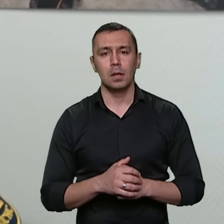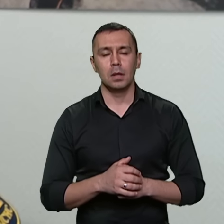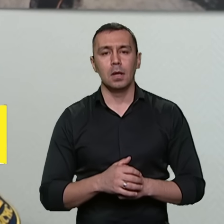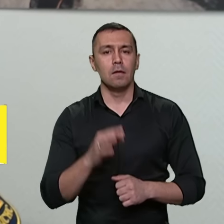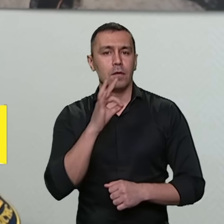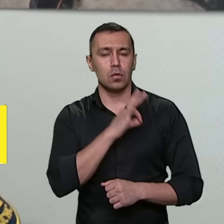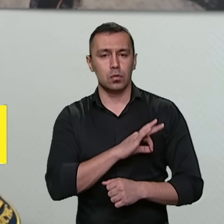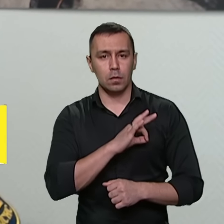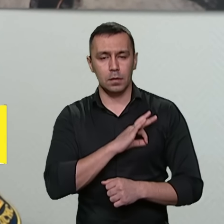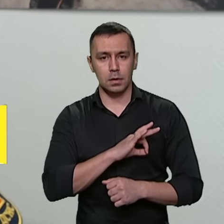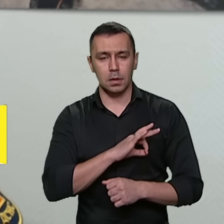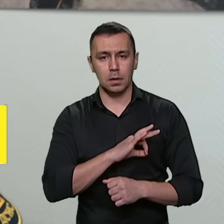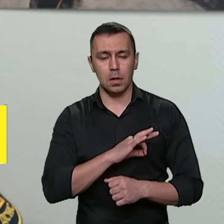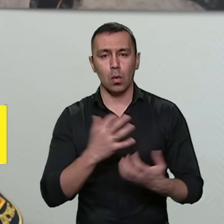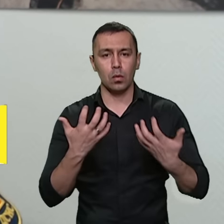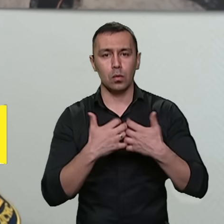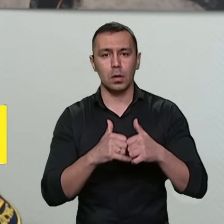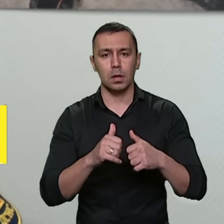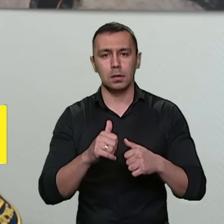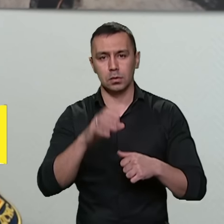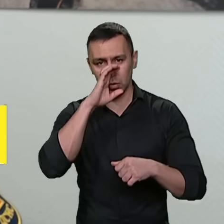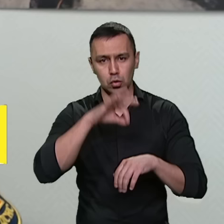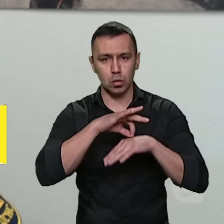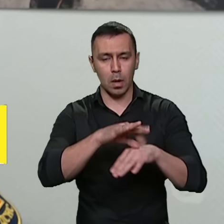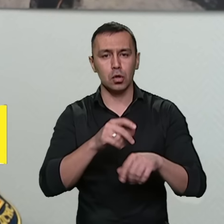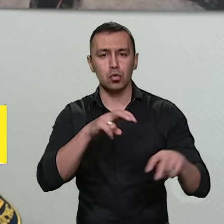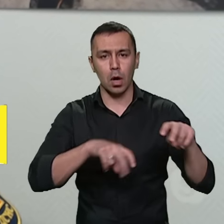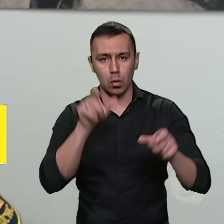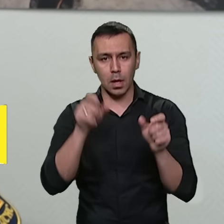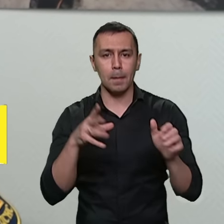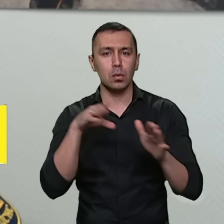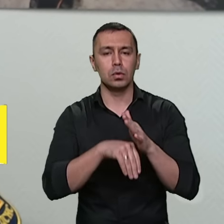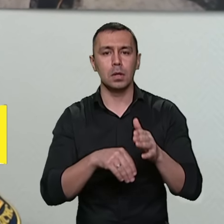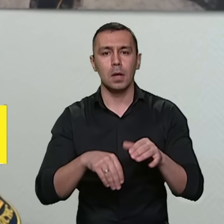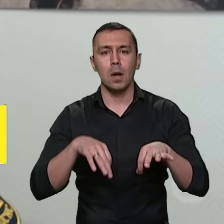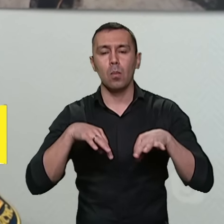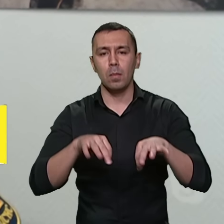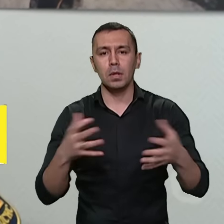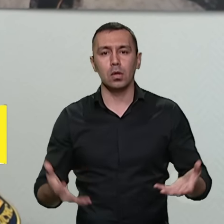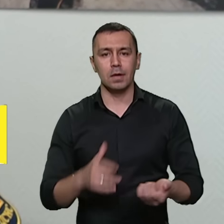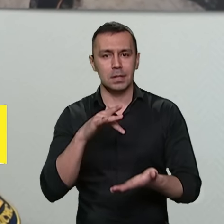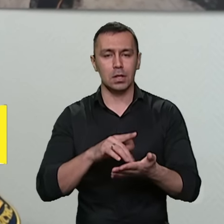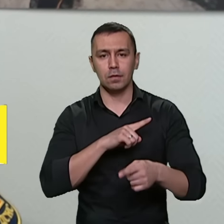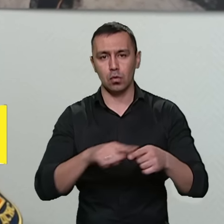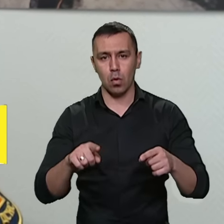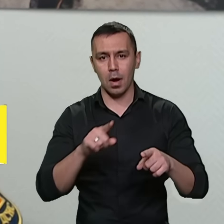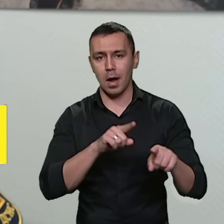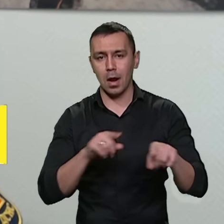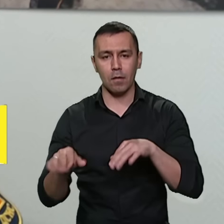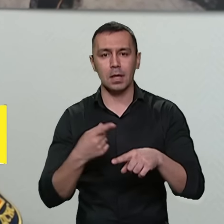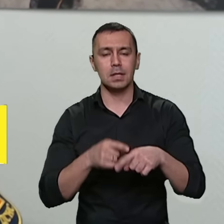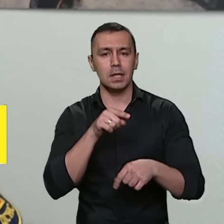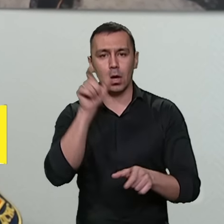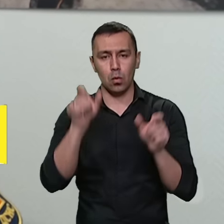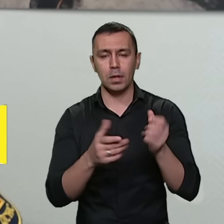кіломогічні розрахунки, які шукають людей, і підключені мобільно-рятувальний центр швидкого реагування. Це